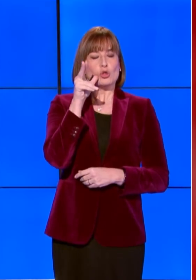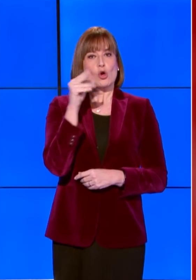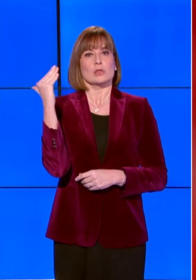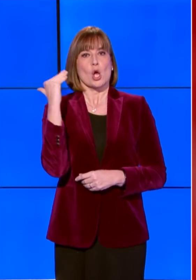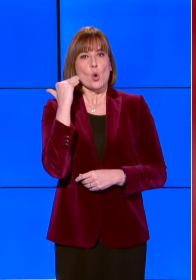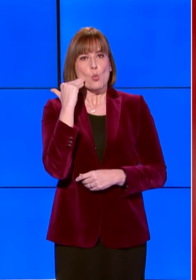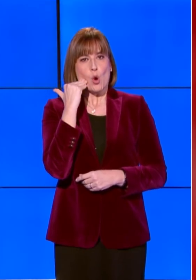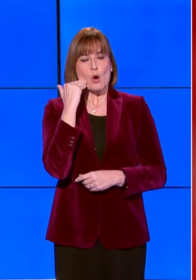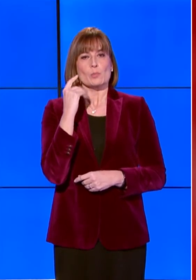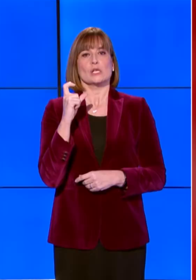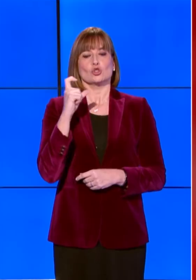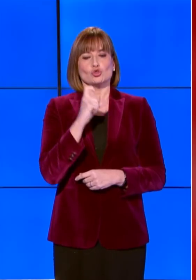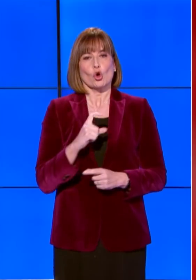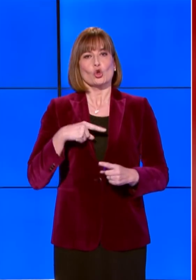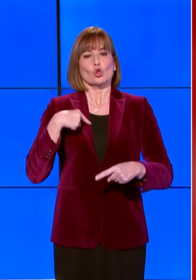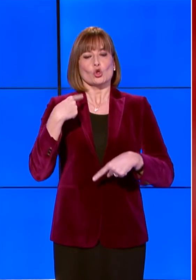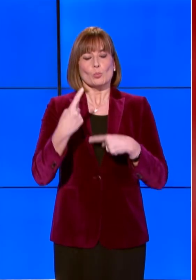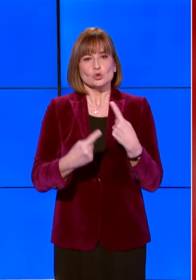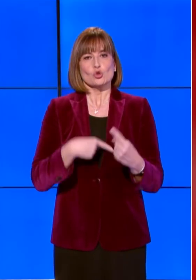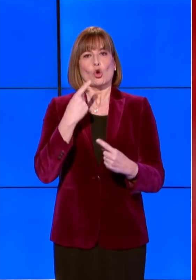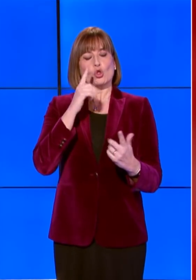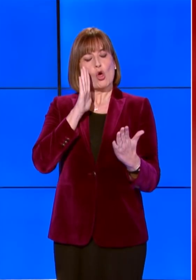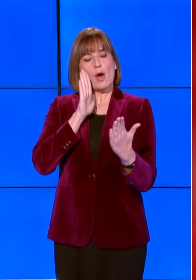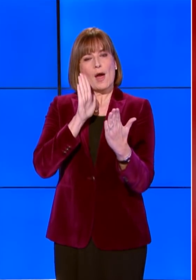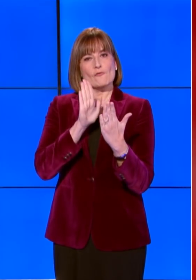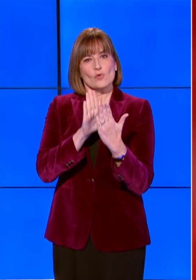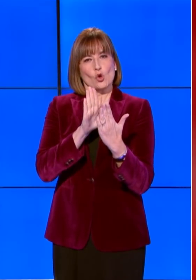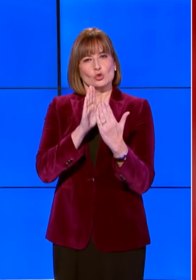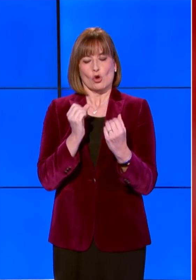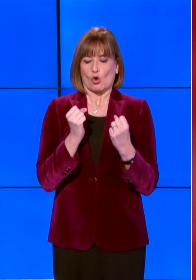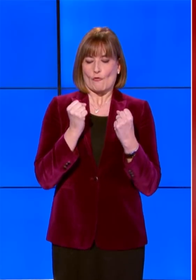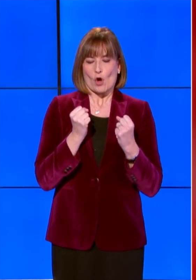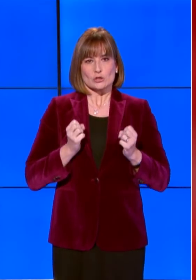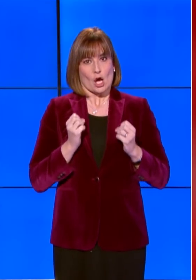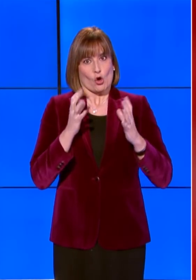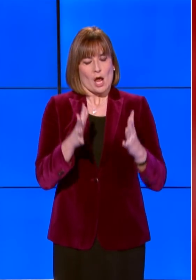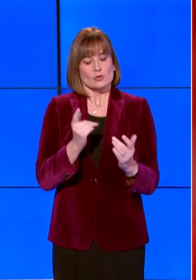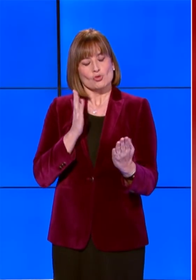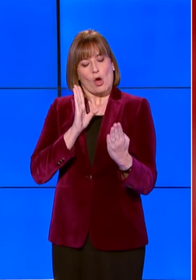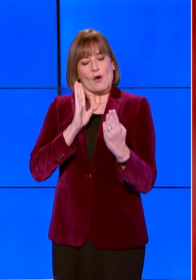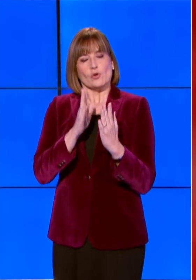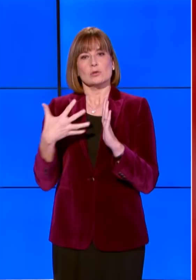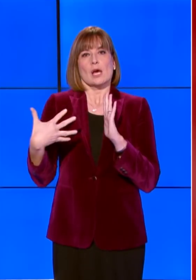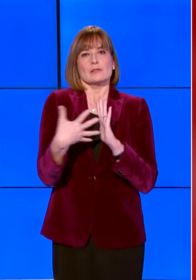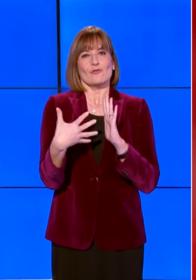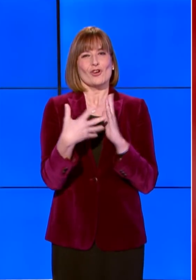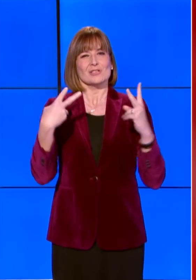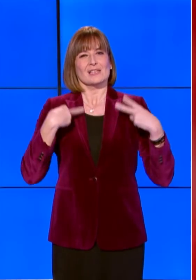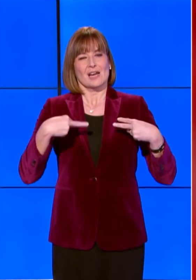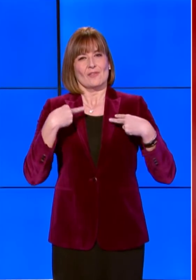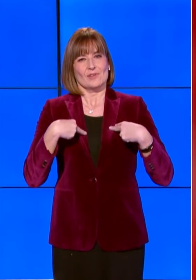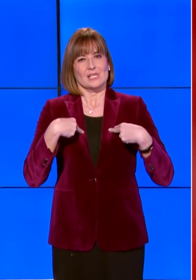che giorno dopo giorno affrontano con tenace e con coraggio le difficoltà della vita